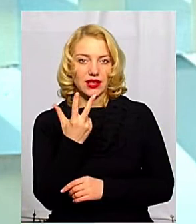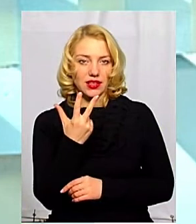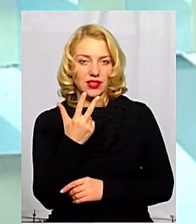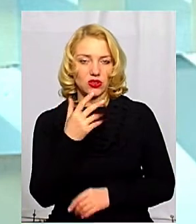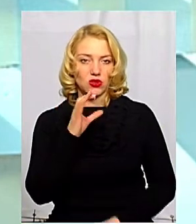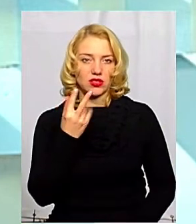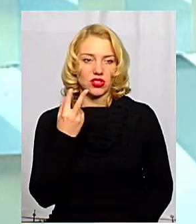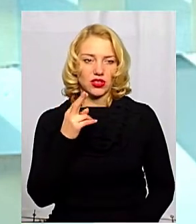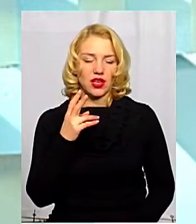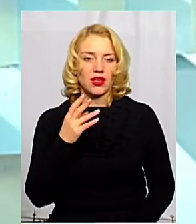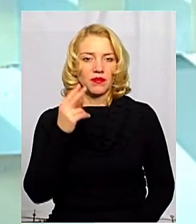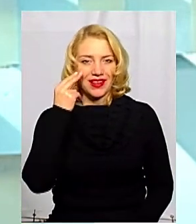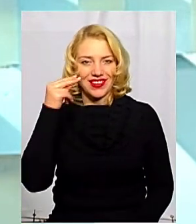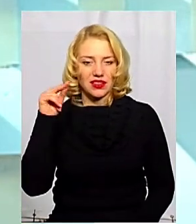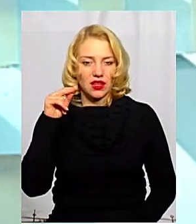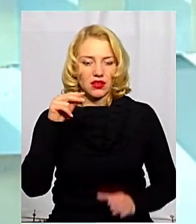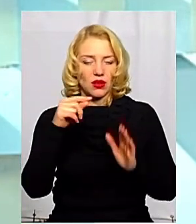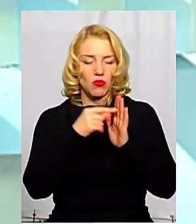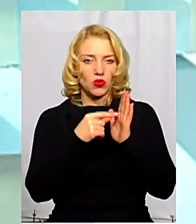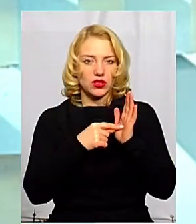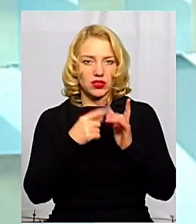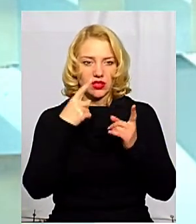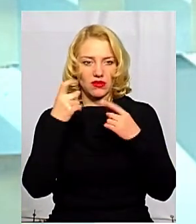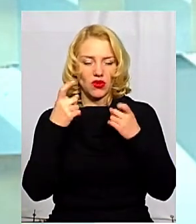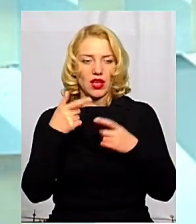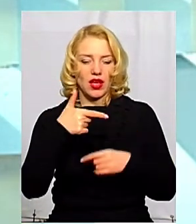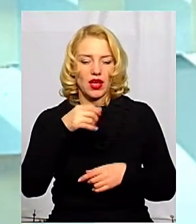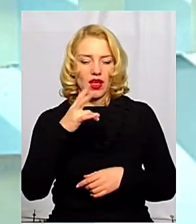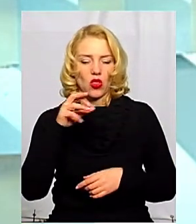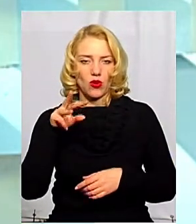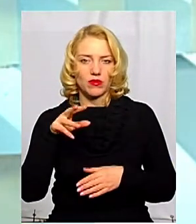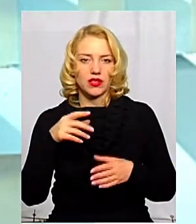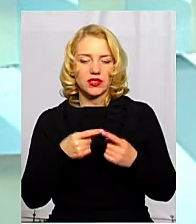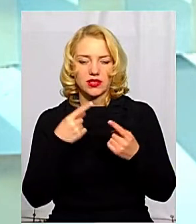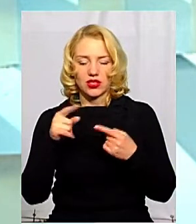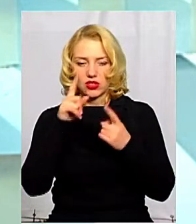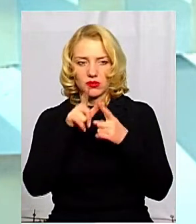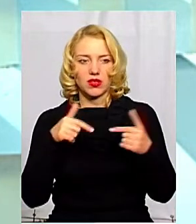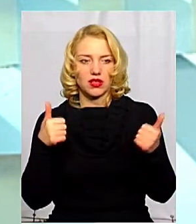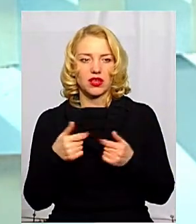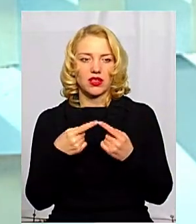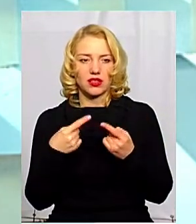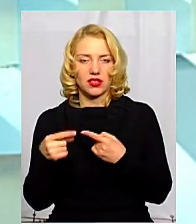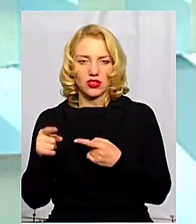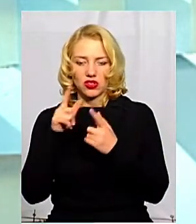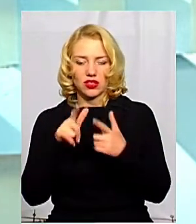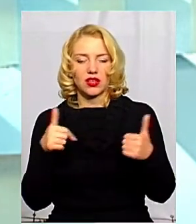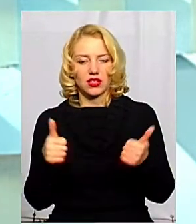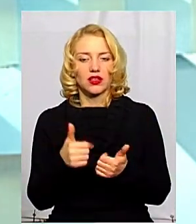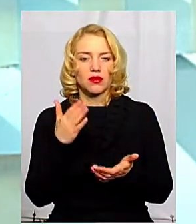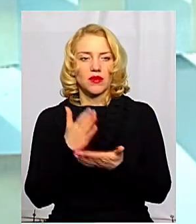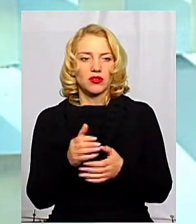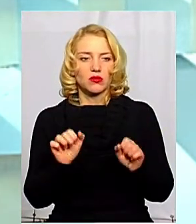січня вже Китай поділився інформацією своєю про геном з іншими країнами. І інші країни вже мали можливість, мають